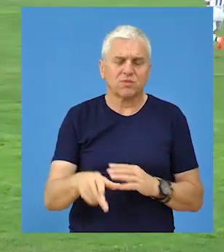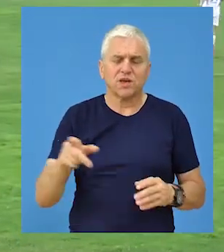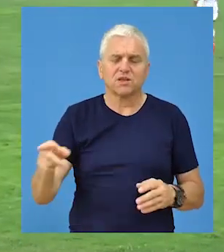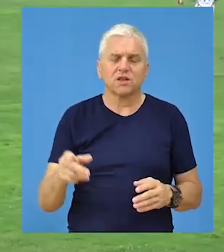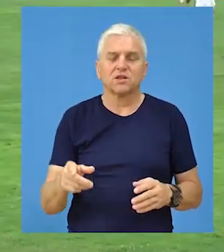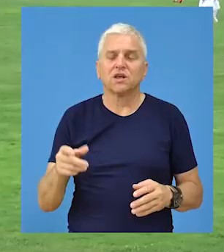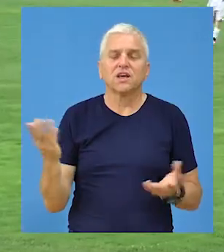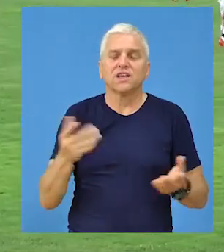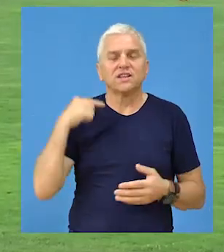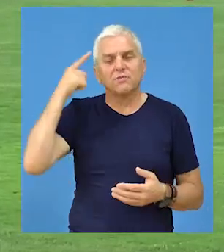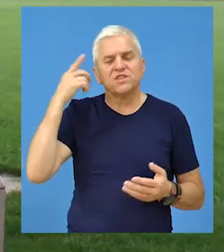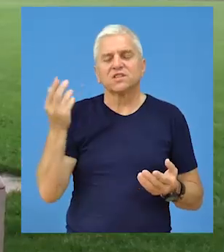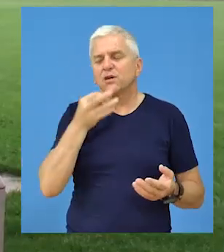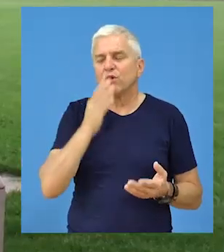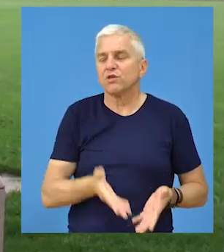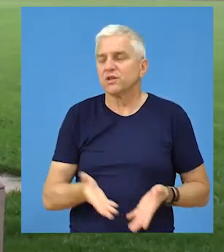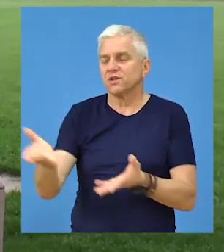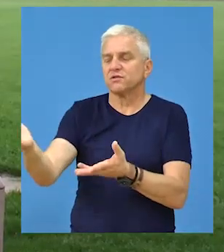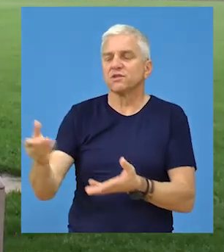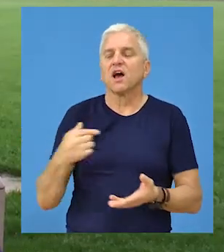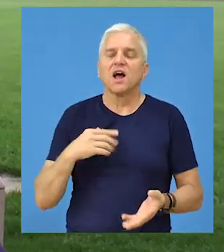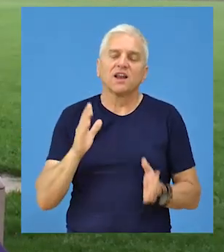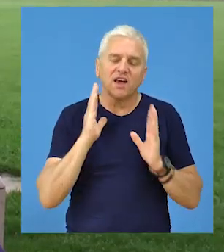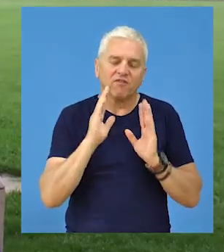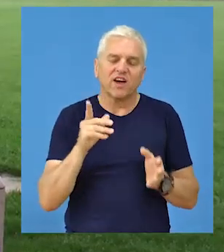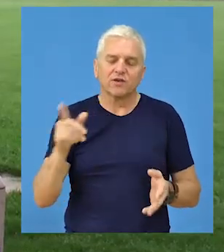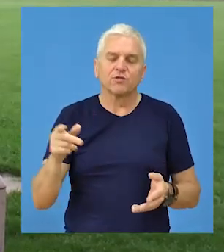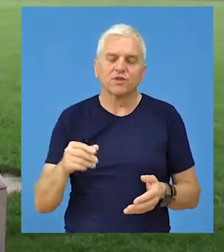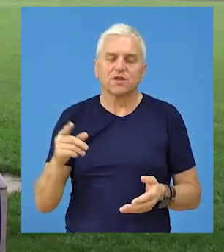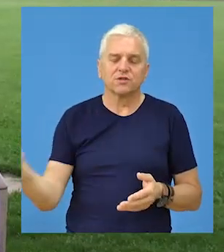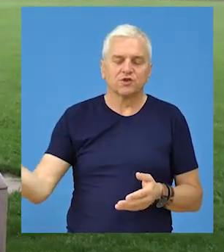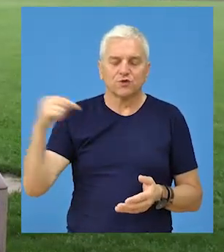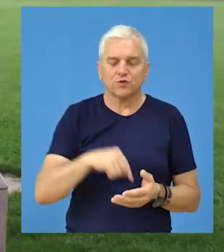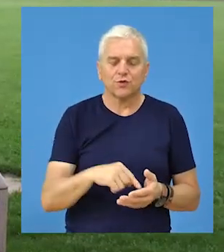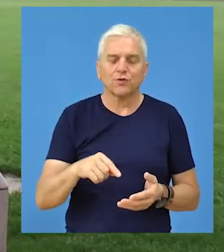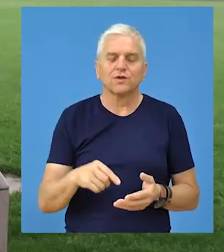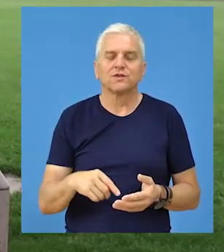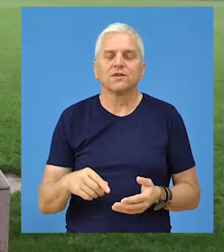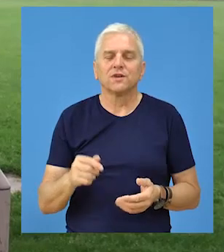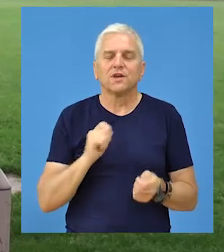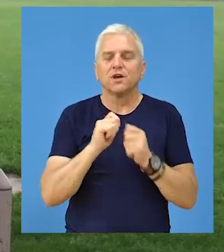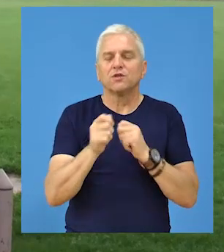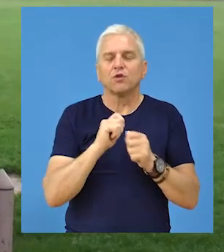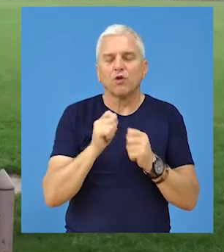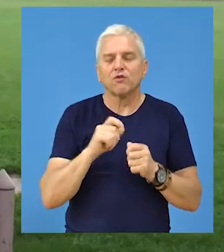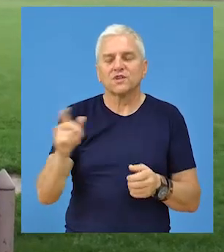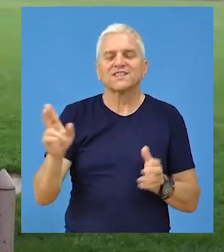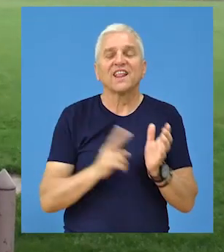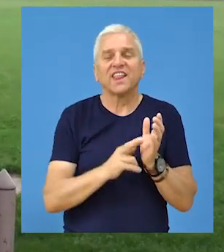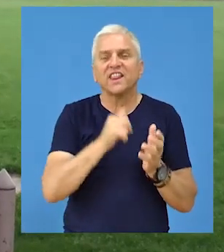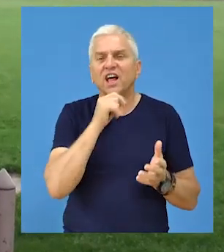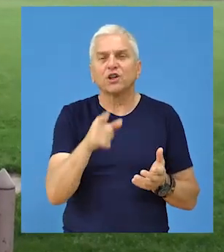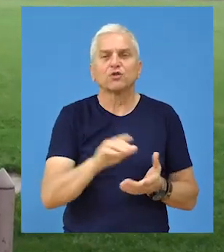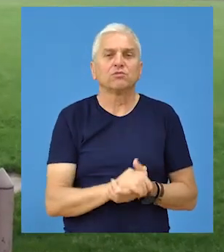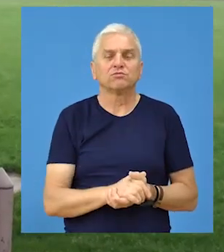stati na put, gdje misli da je bolje, neka igraju tamo u futbol. Ali nadam se da ćemo doći do dogovora i sa Nenadom,